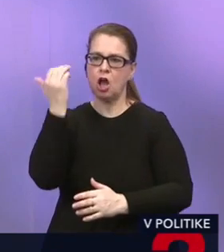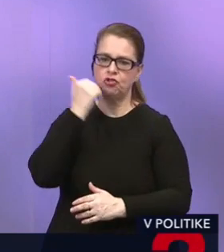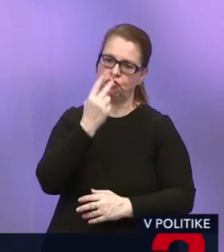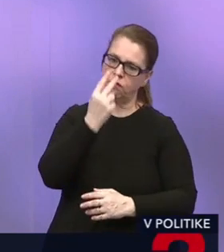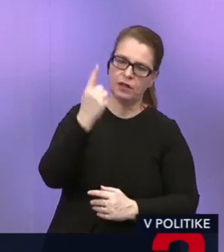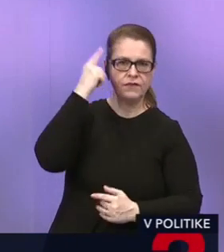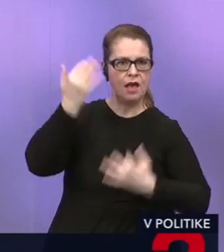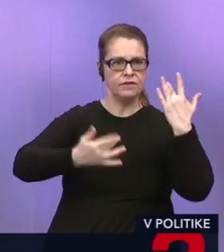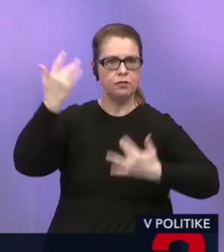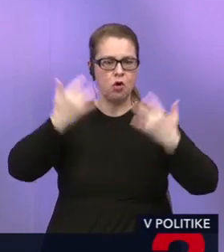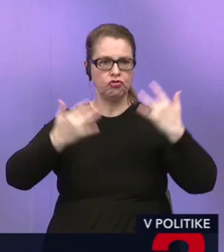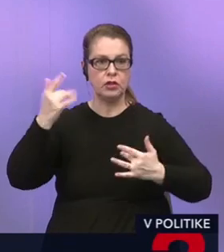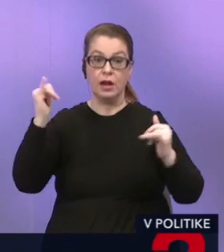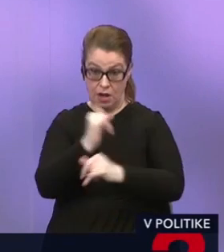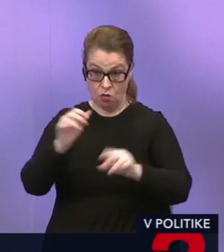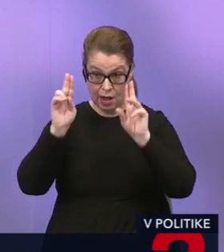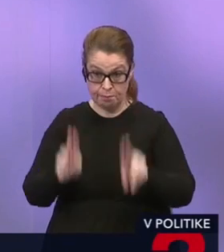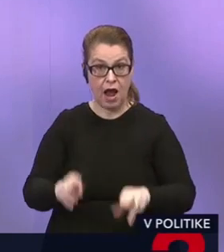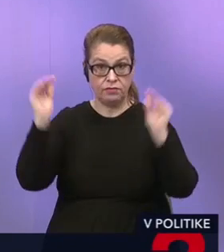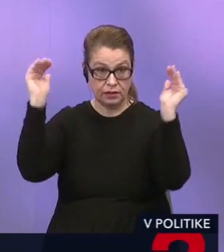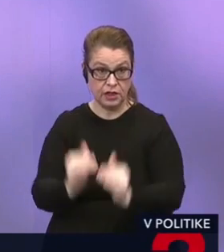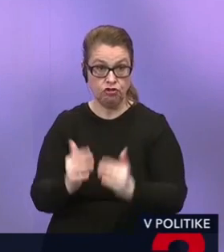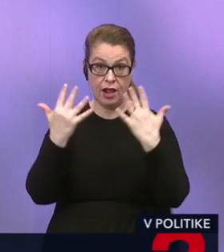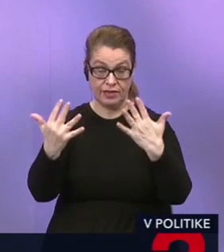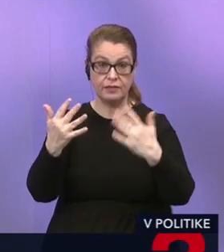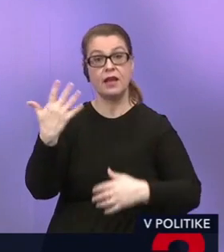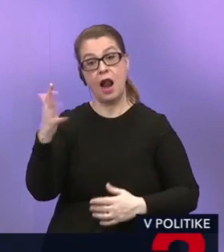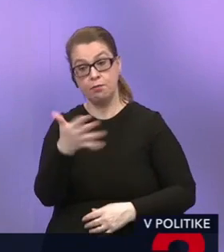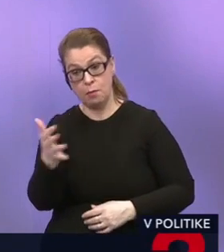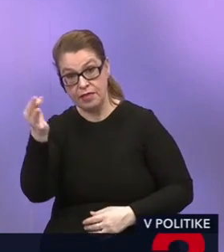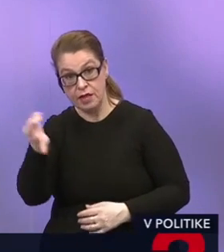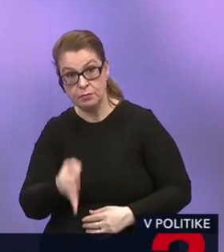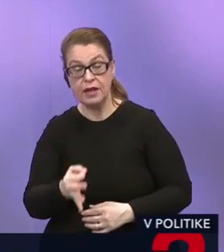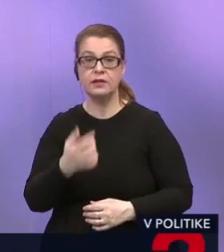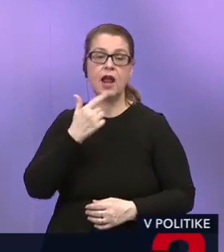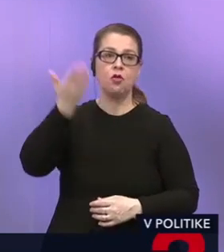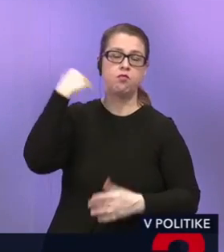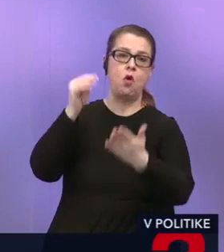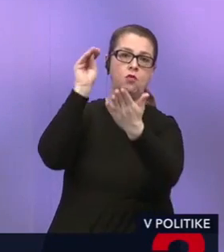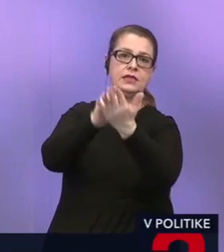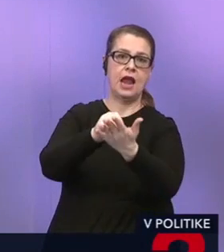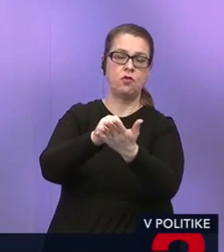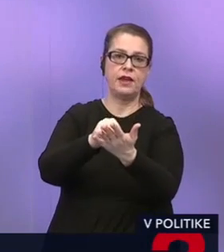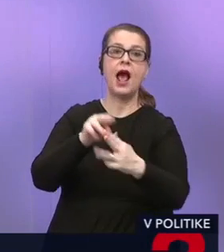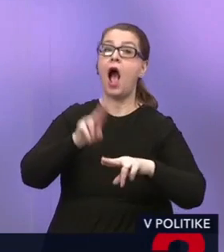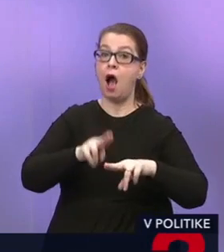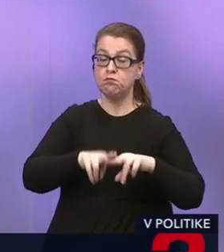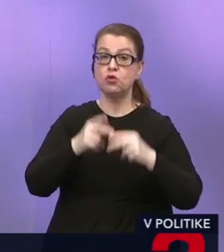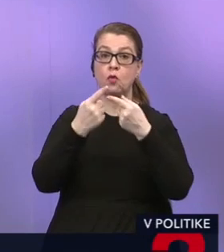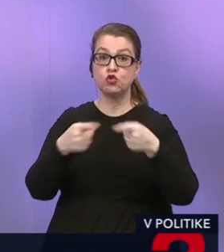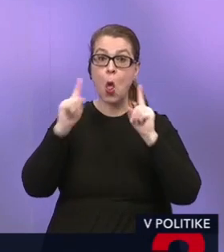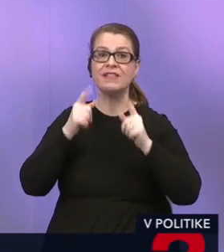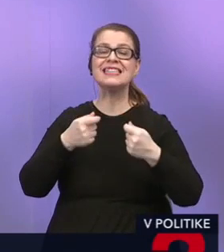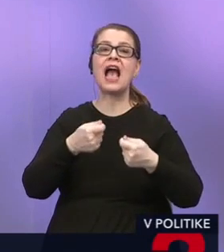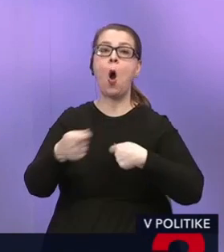presne vypočítať, či sa znižila tá cena o 10% alebo o 15%, tak ako bola stanovená. A potom, aby Slovenská